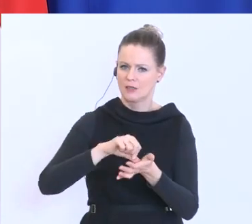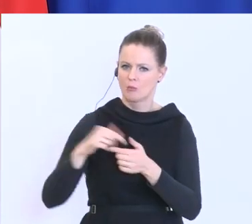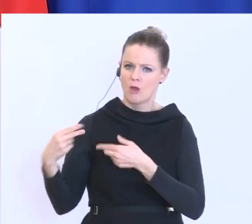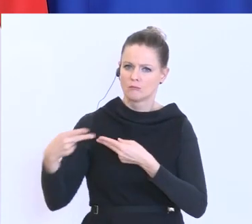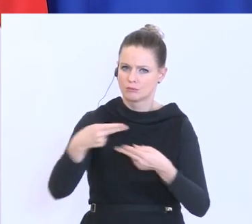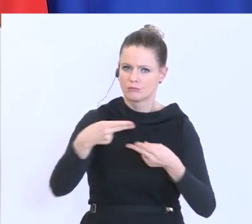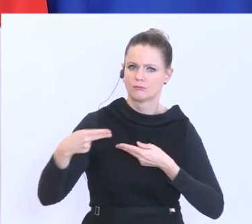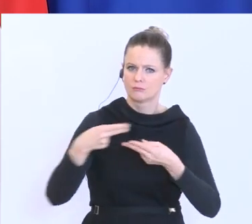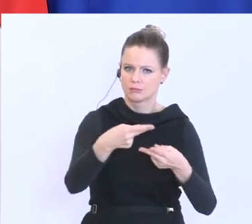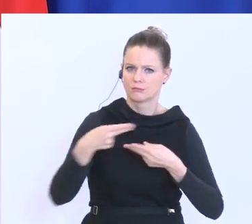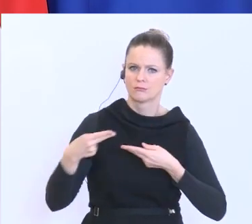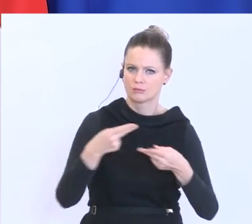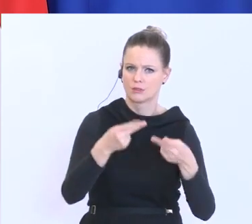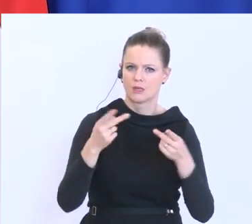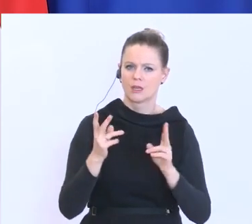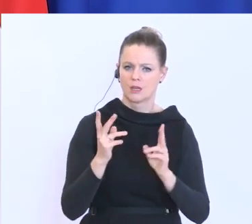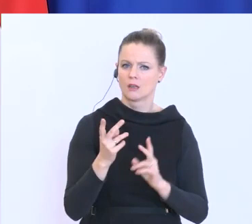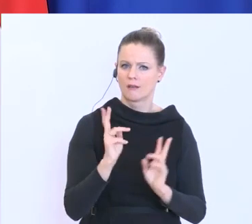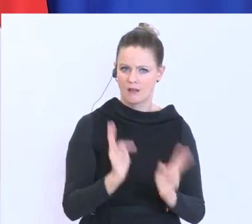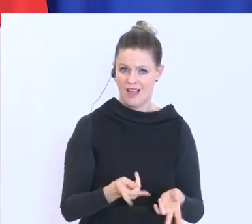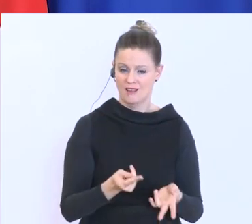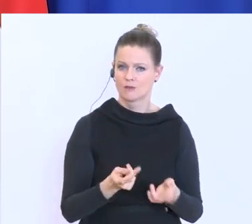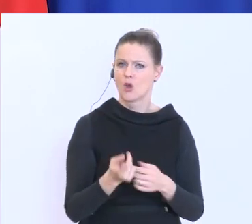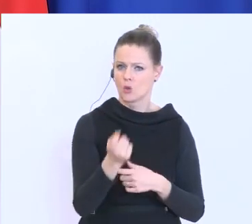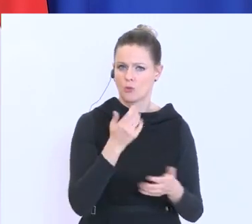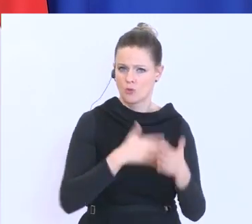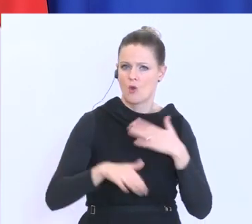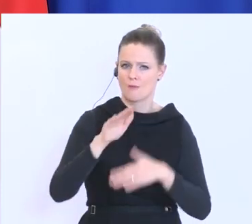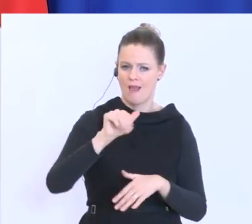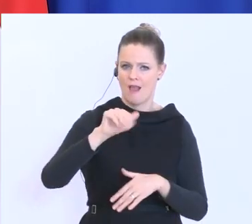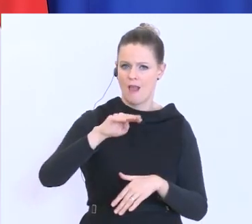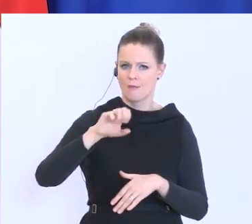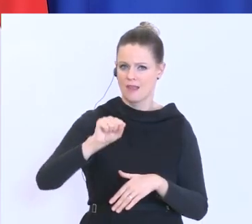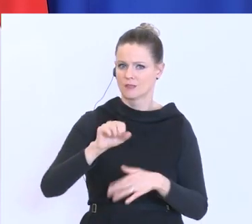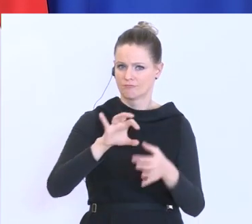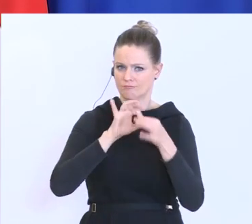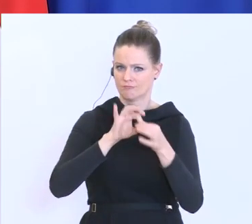garantiert ist. Und da folgen sicher noch weitere über das Arbeitsmarktservice direkt.